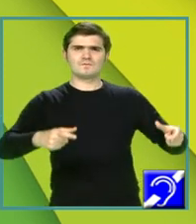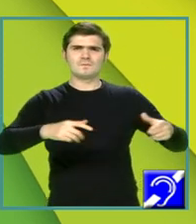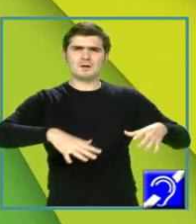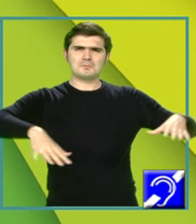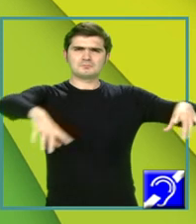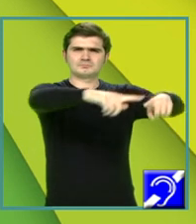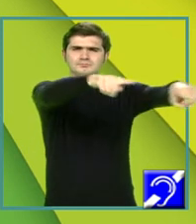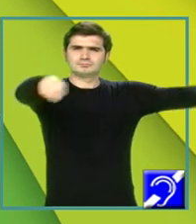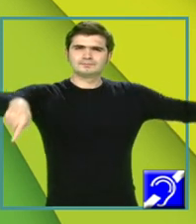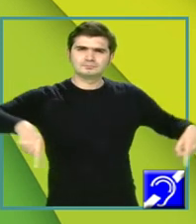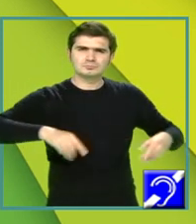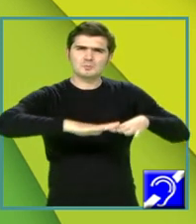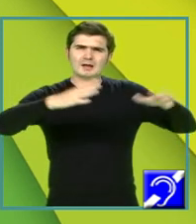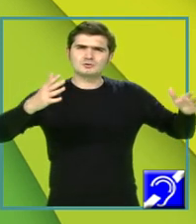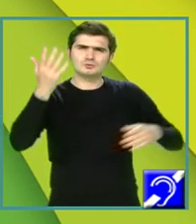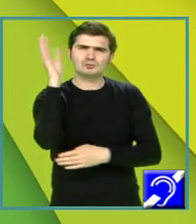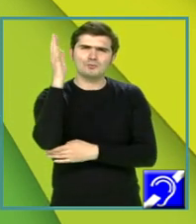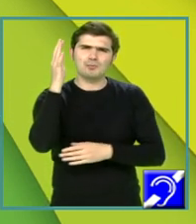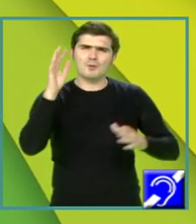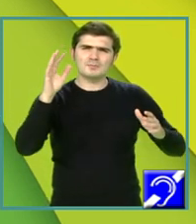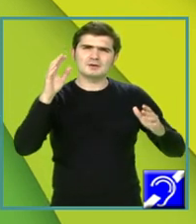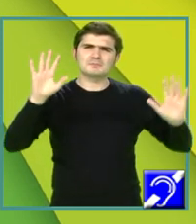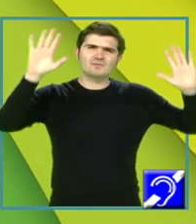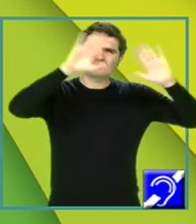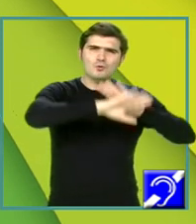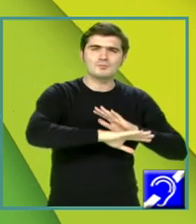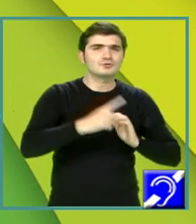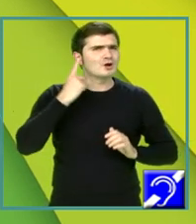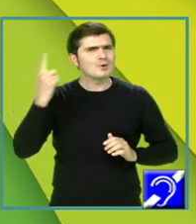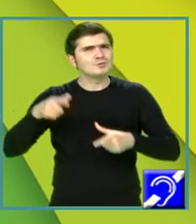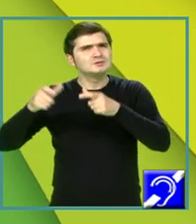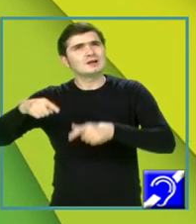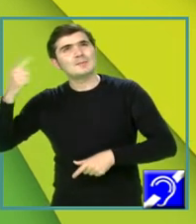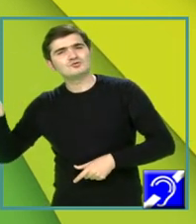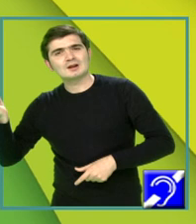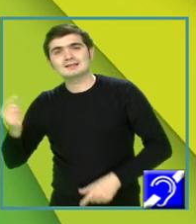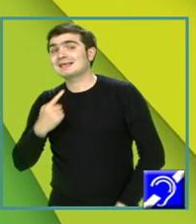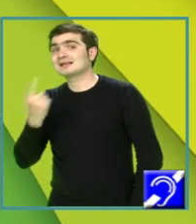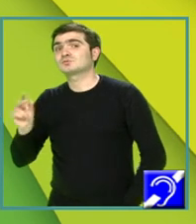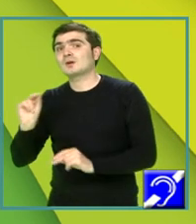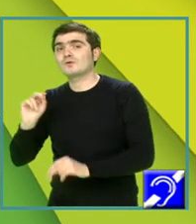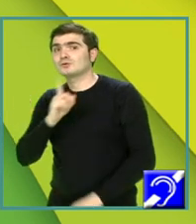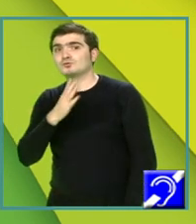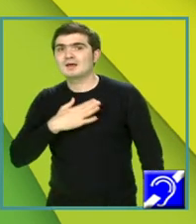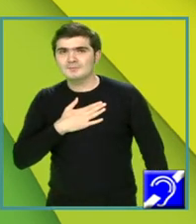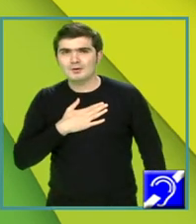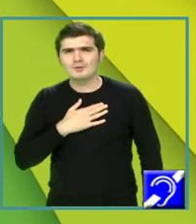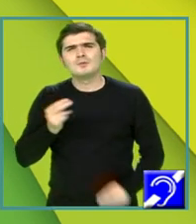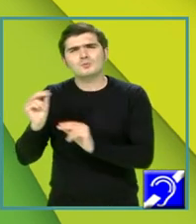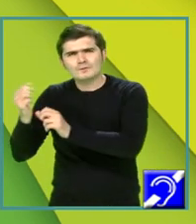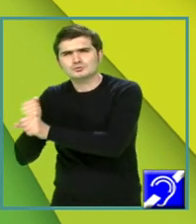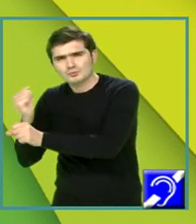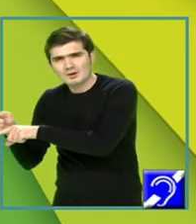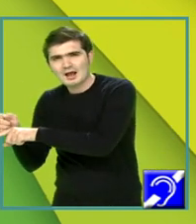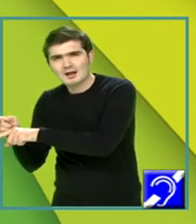stufoși din preajma casei. Am auzit-o cum, din camerele conexe, i-a spus profesorului numele meu. El lucra și mi-a